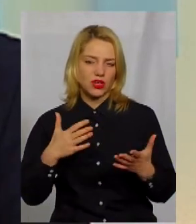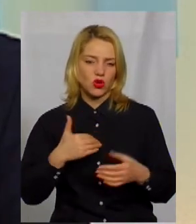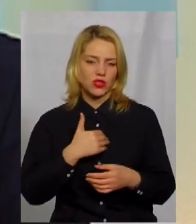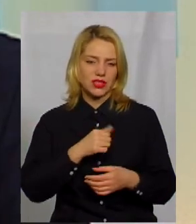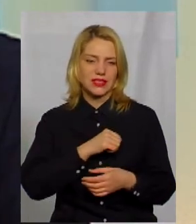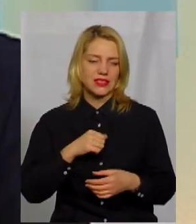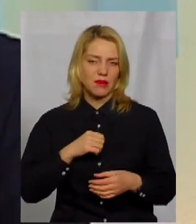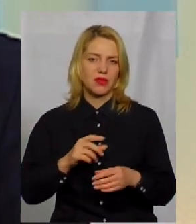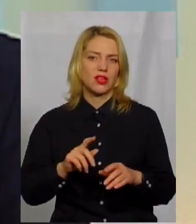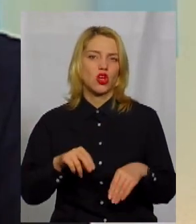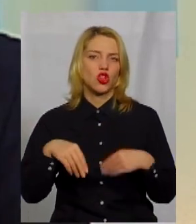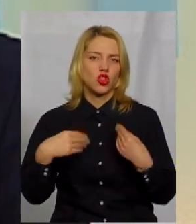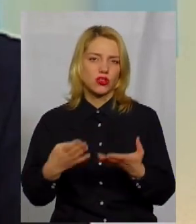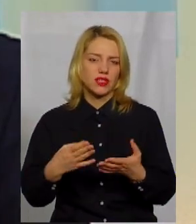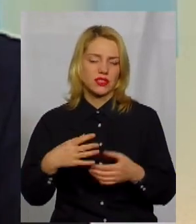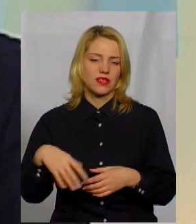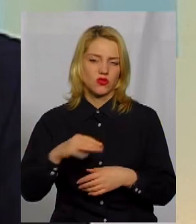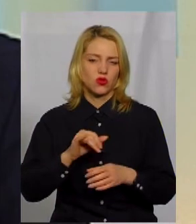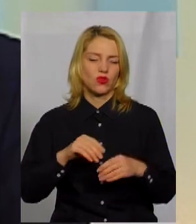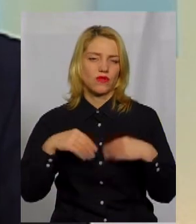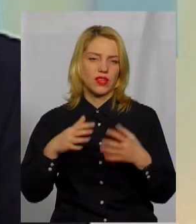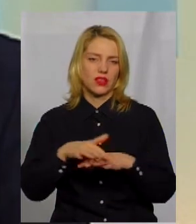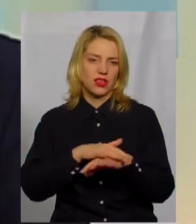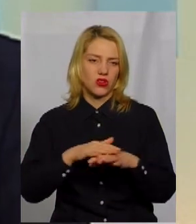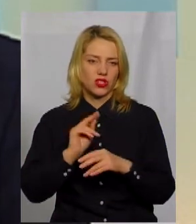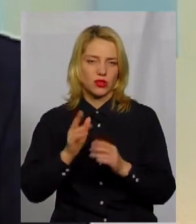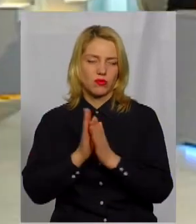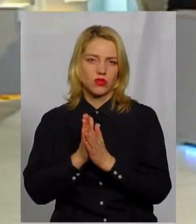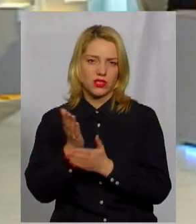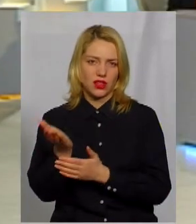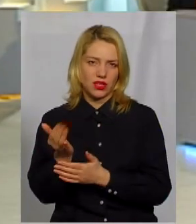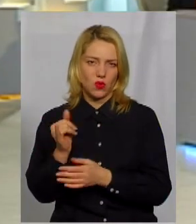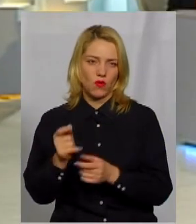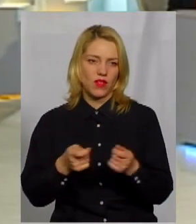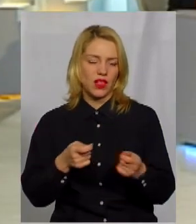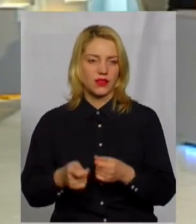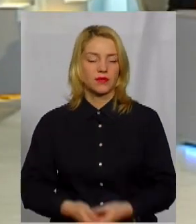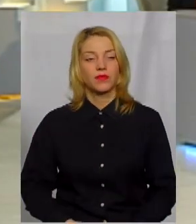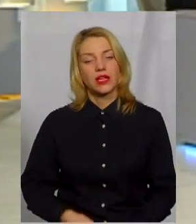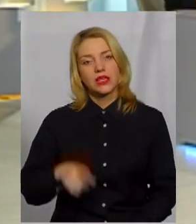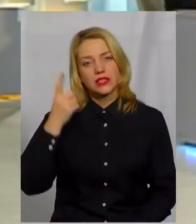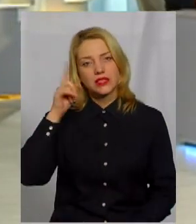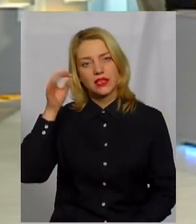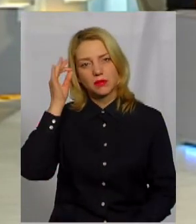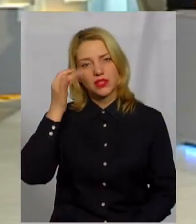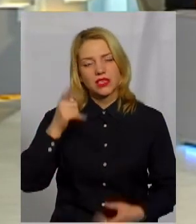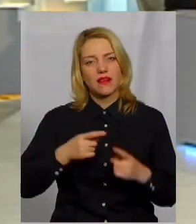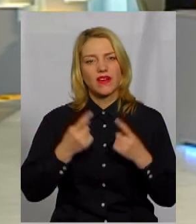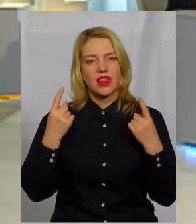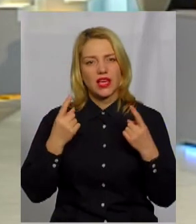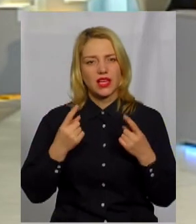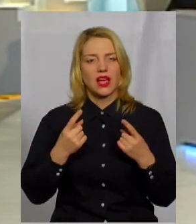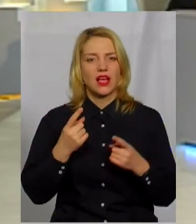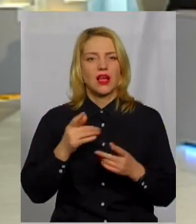донести усього і віддати в громаду, ніж просити у влади. Знаєте, пригадується ота велика подорож,